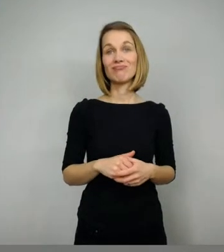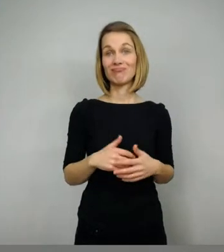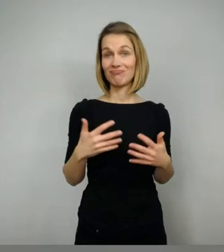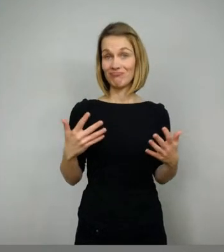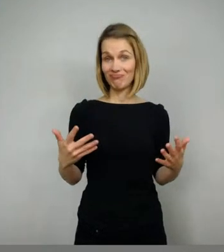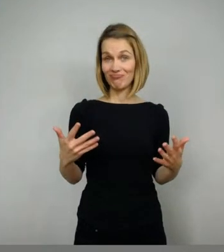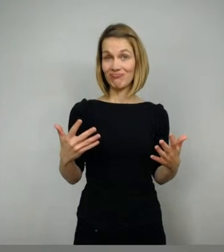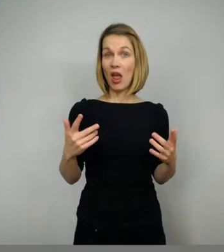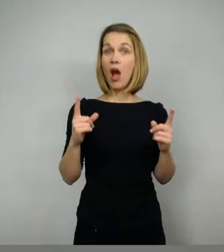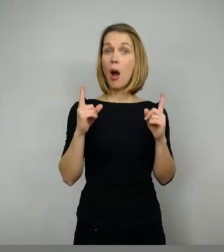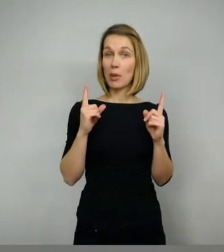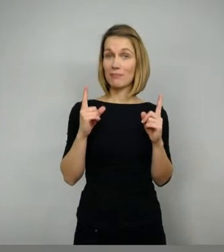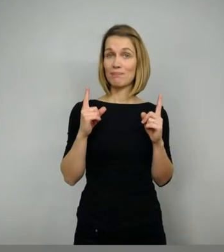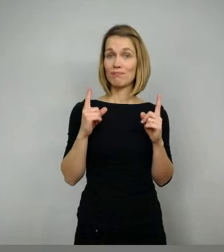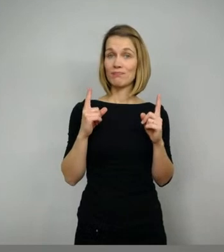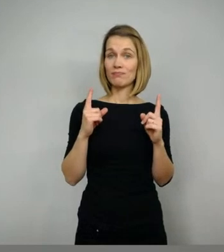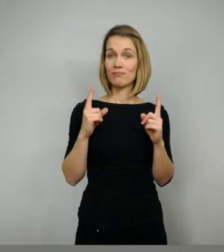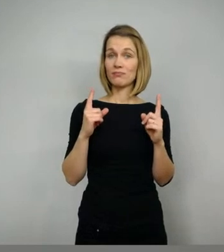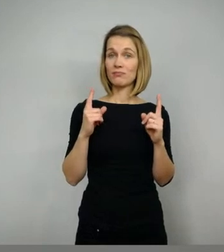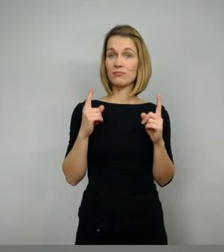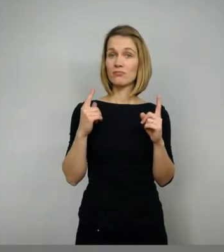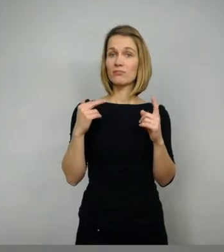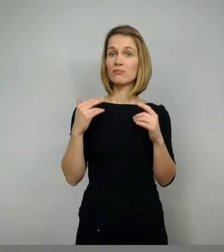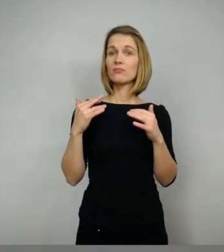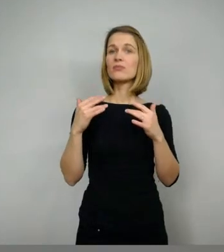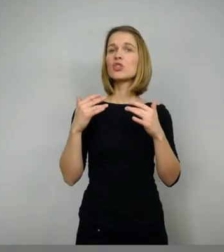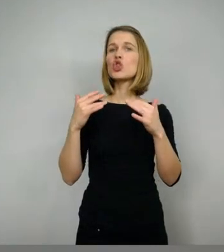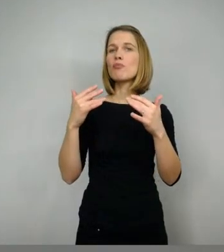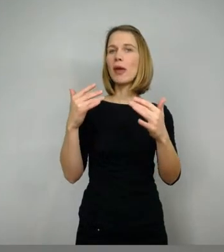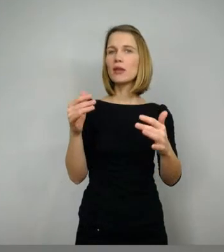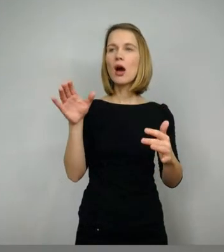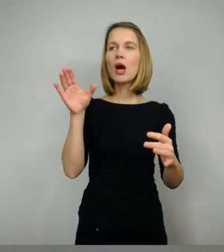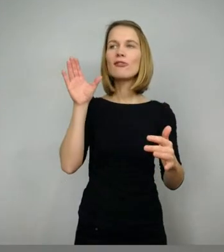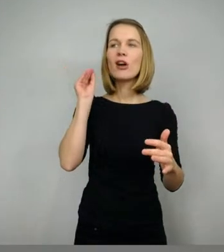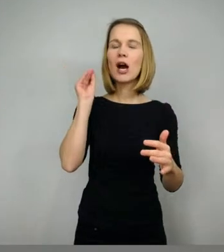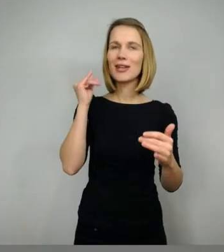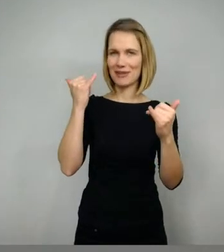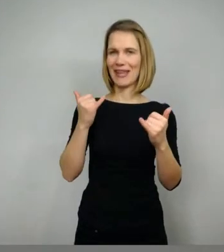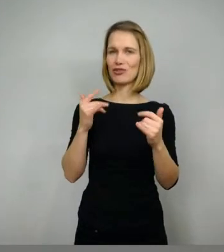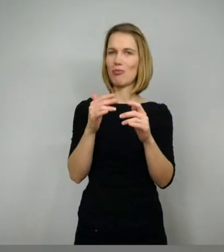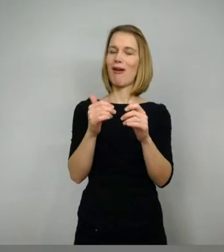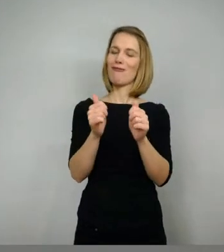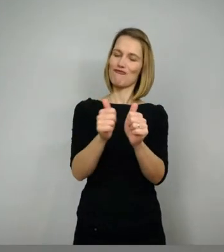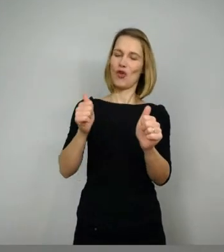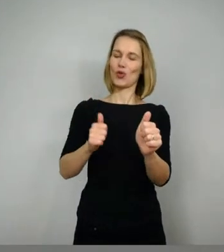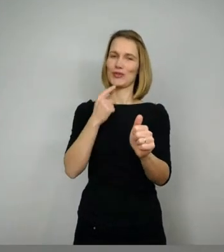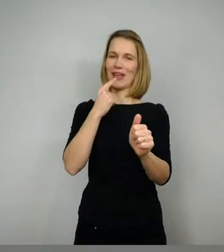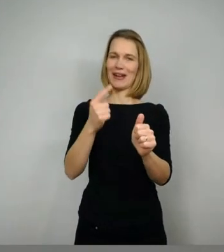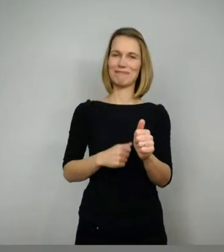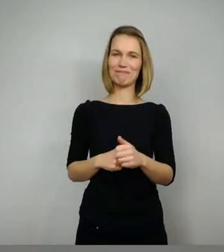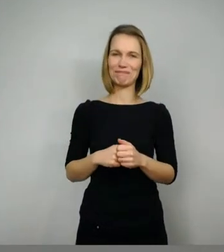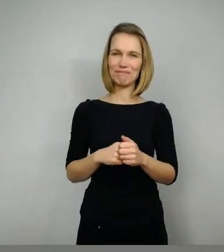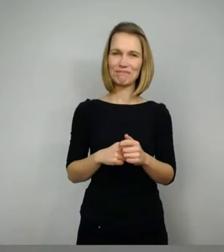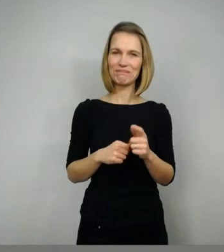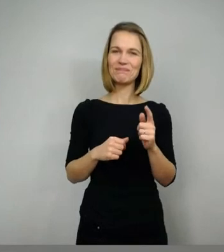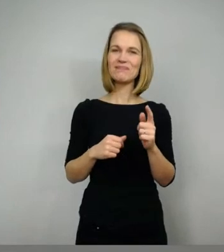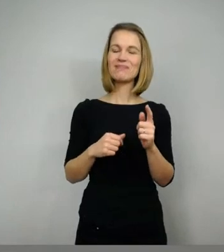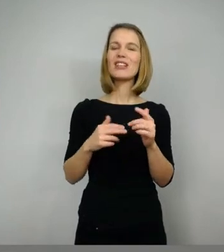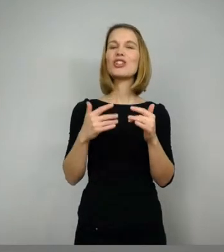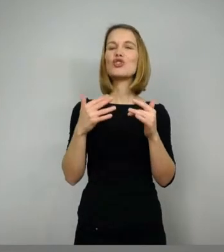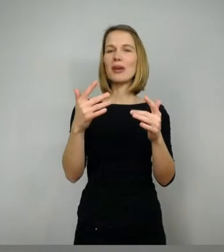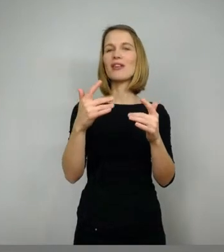Allerdings, das erfahren wir im Nibelungenlied erst später, ich erzähle es euch aber jetzt schon, einfach damit ihr die folgenden Geschehnisse besser einordnen könnt,